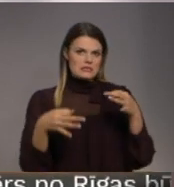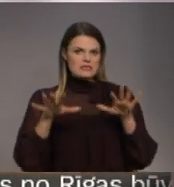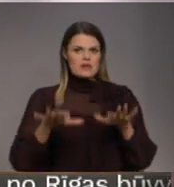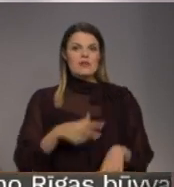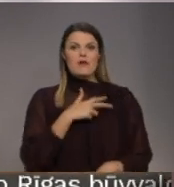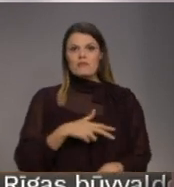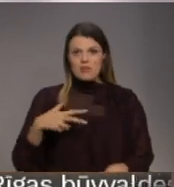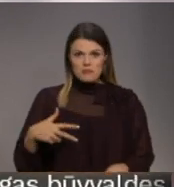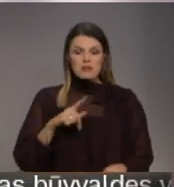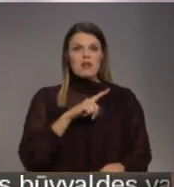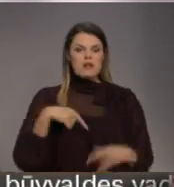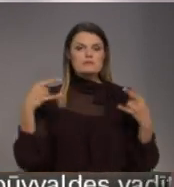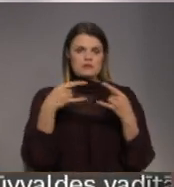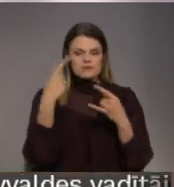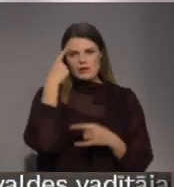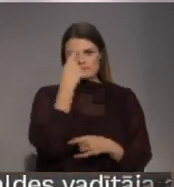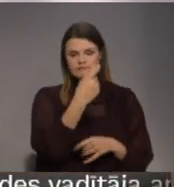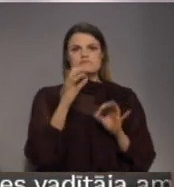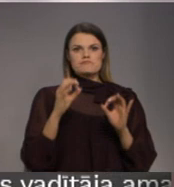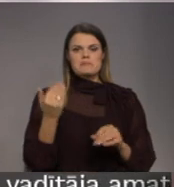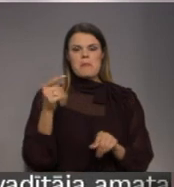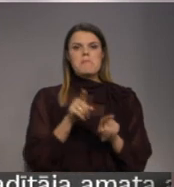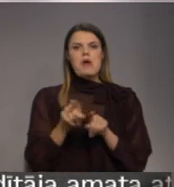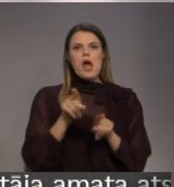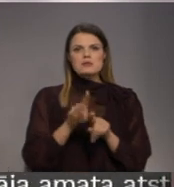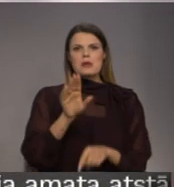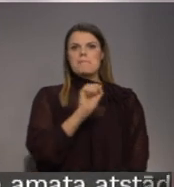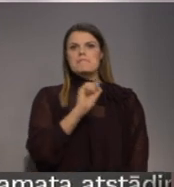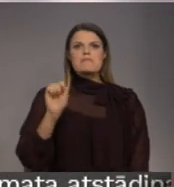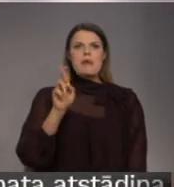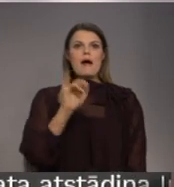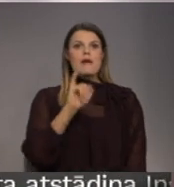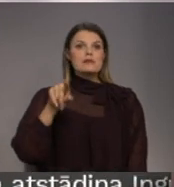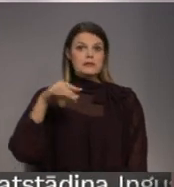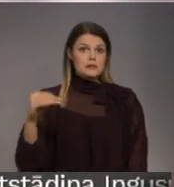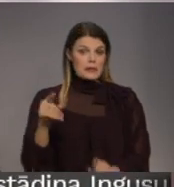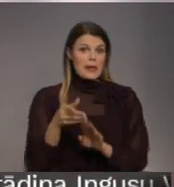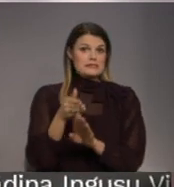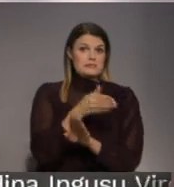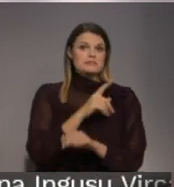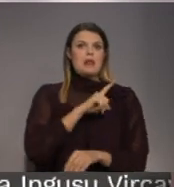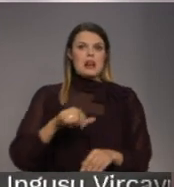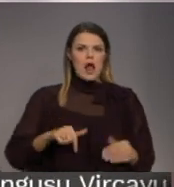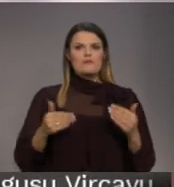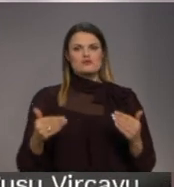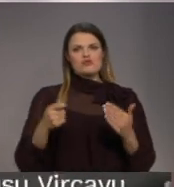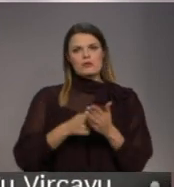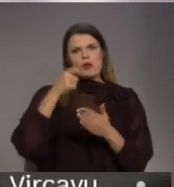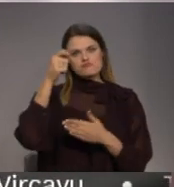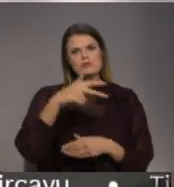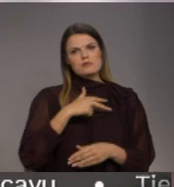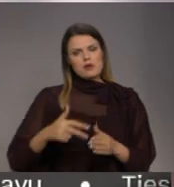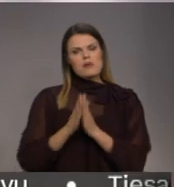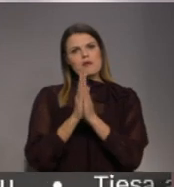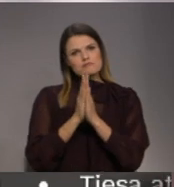To Latvijas televīzijai apsiprināja Misānas māsumā Rīta Batraka. Īsi pirms tam Latvijas šodien iesniedza Dānieja notu